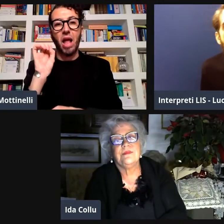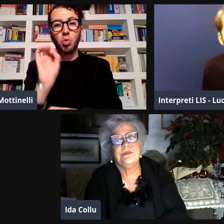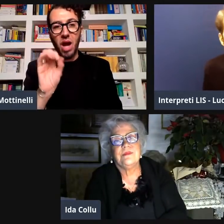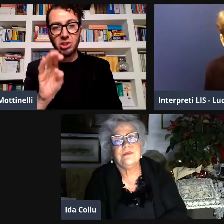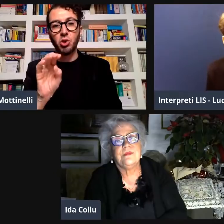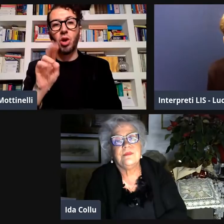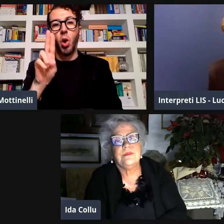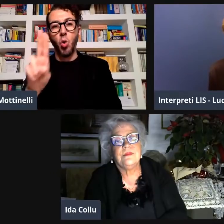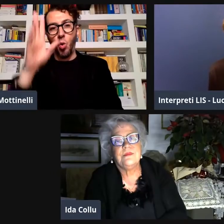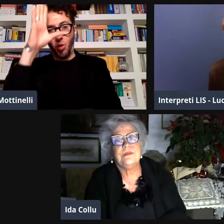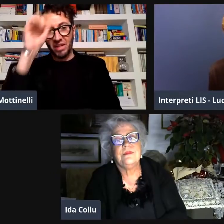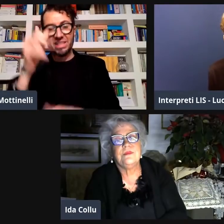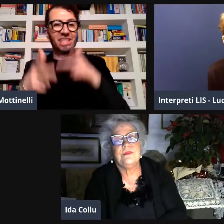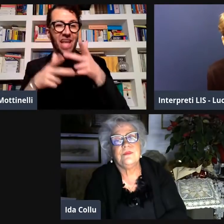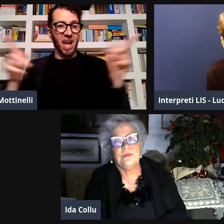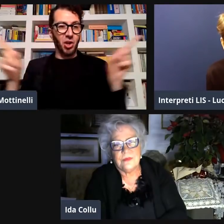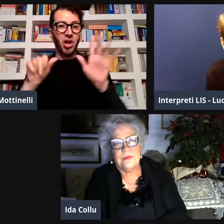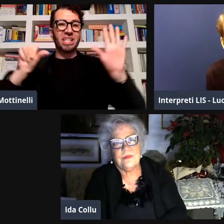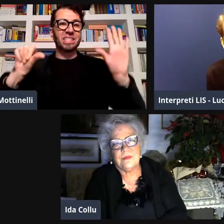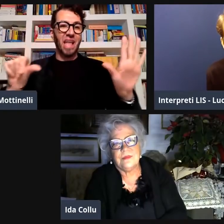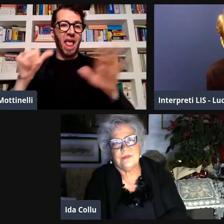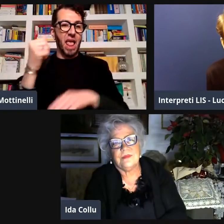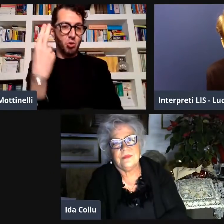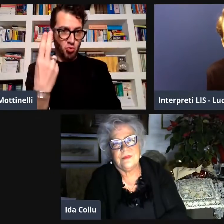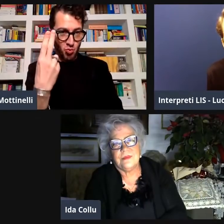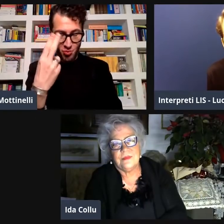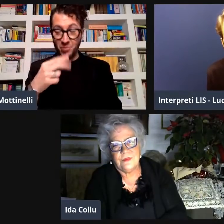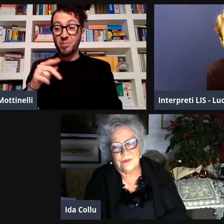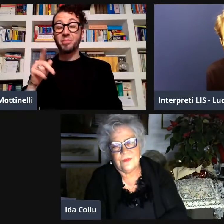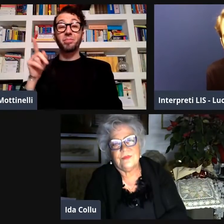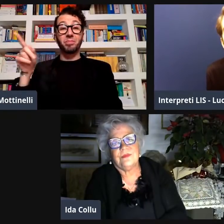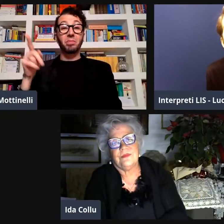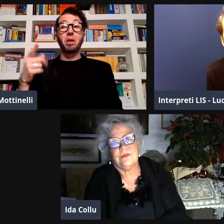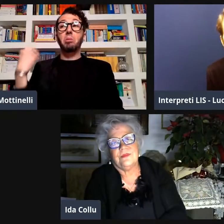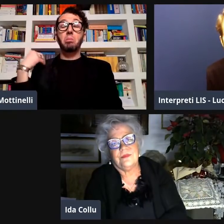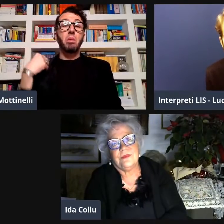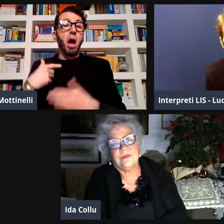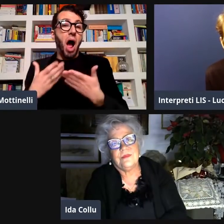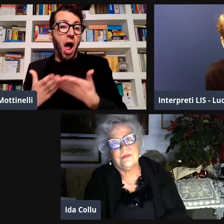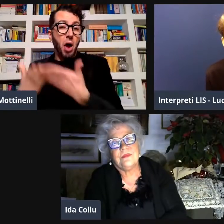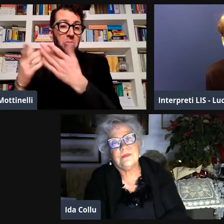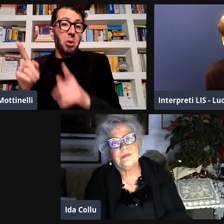della scuola e educazione università il segno è questo semo